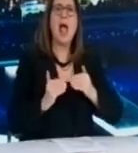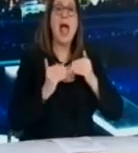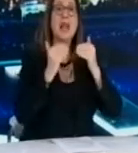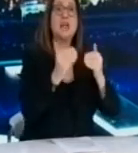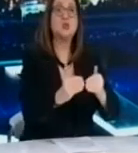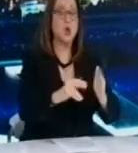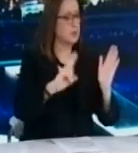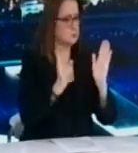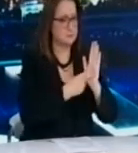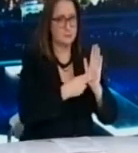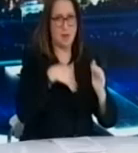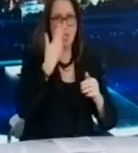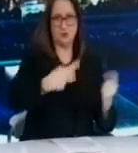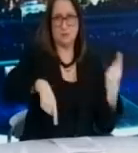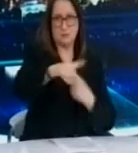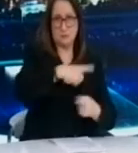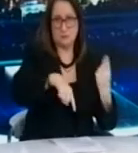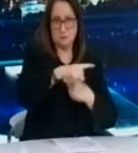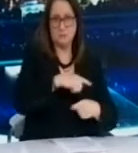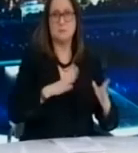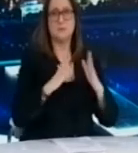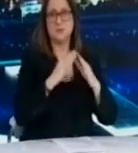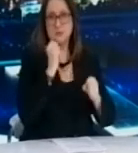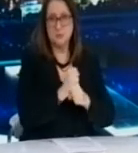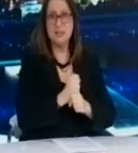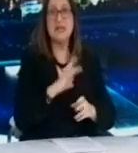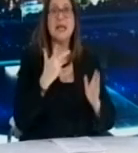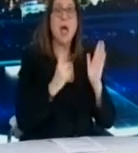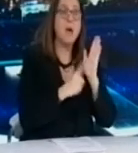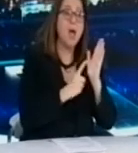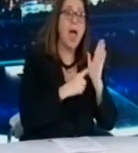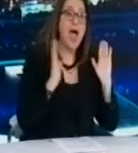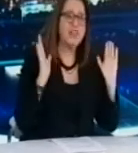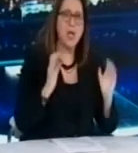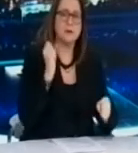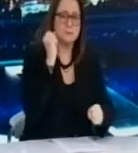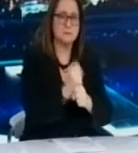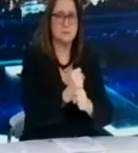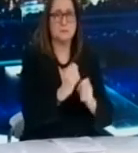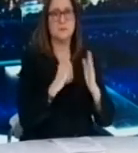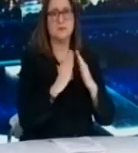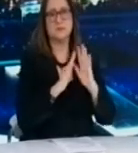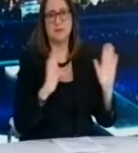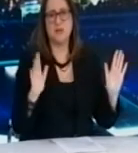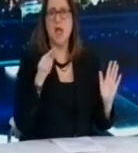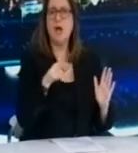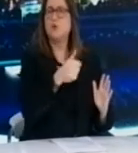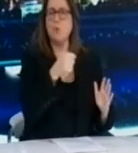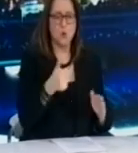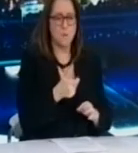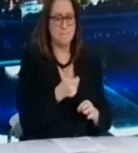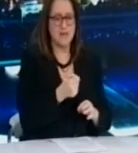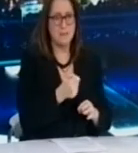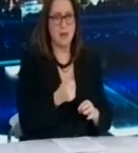Εργασίας δεύτερον σε τηλεργασία ή τρίτον σε νόμιμη άδεια και οι οποίοι μπορούν να μετακινούνται μέσω της χρήσης των 6 ειδικών κατηγοριών